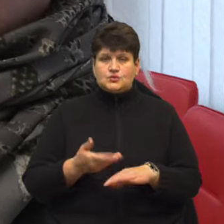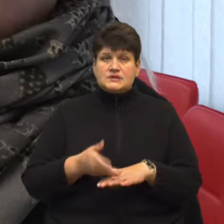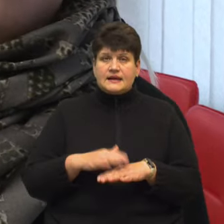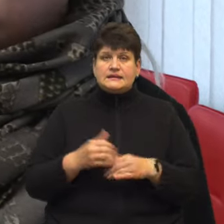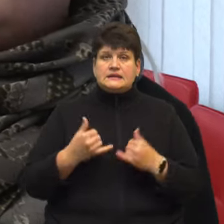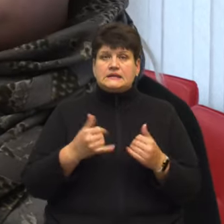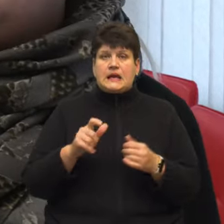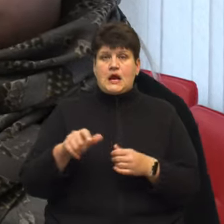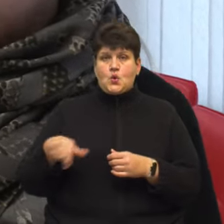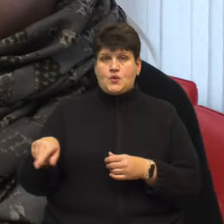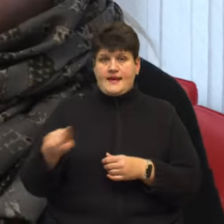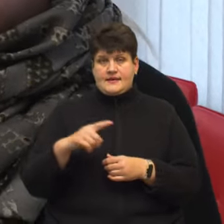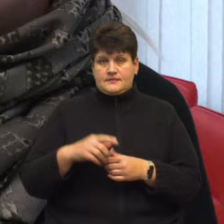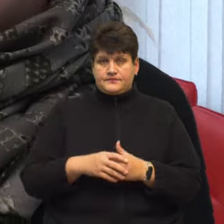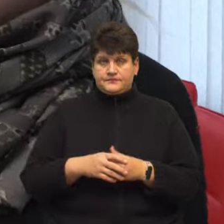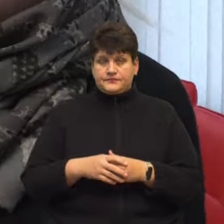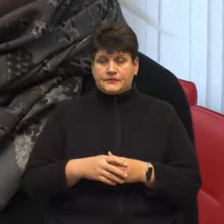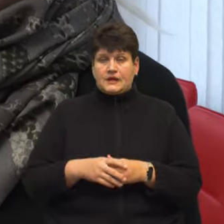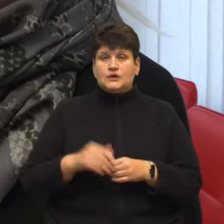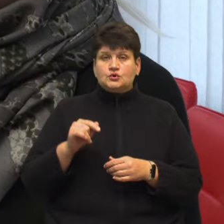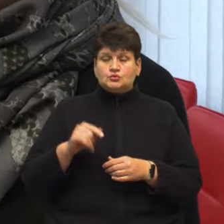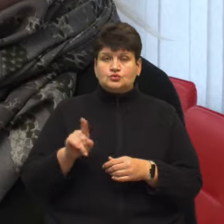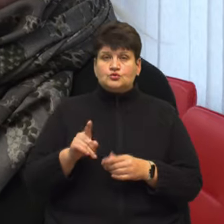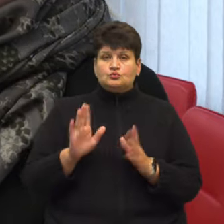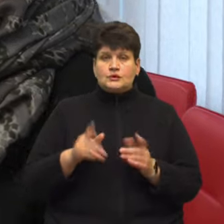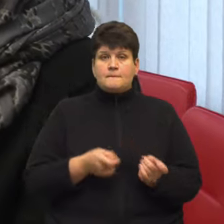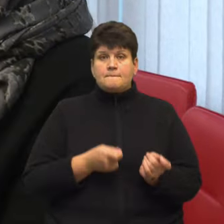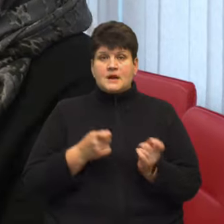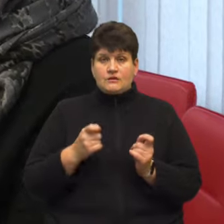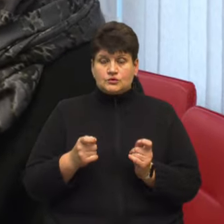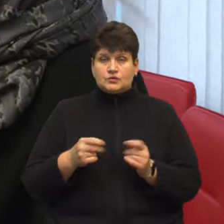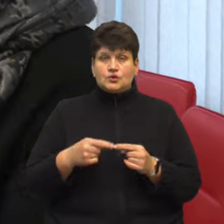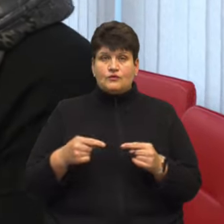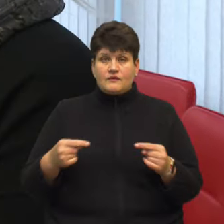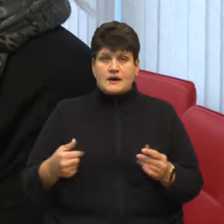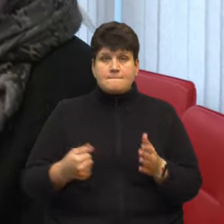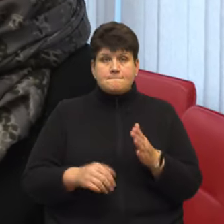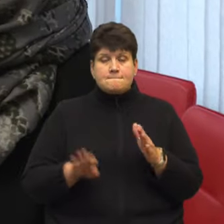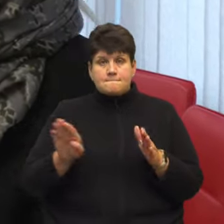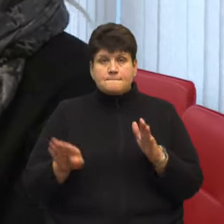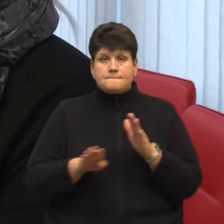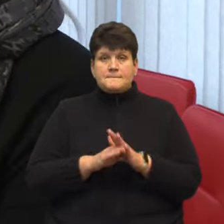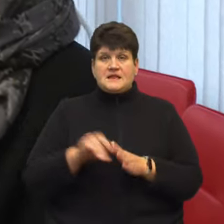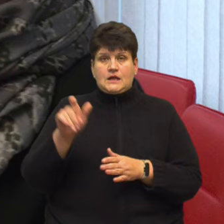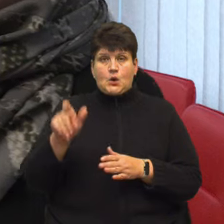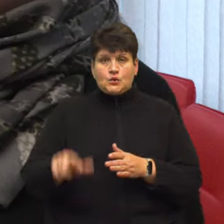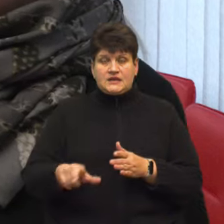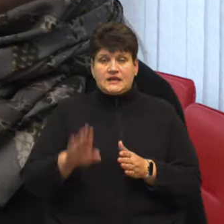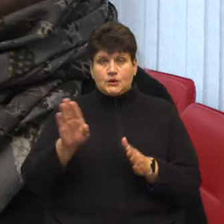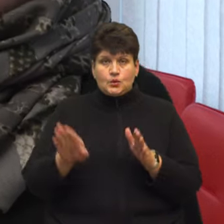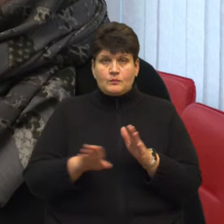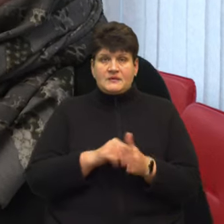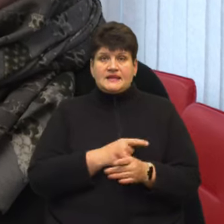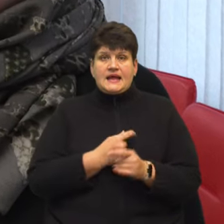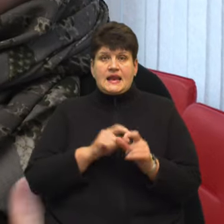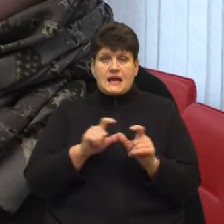людей. Тому що, я кажу, буде привозитися суто товар під людину, під лікарню, під військову частину.